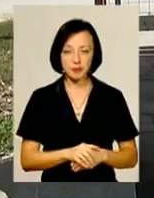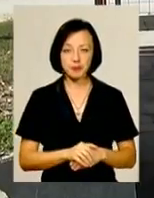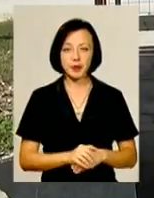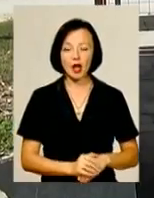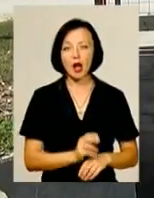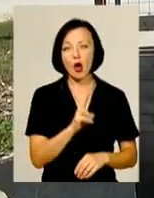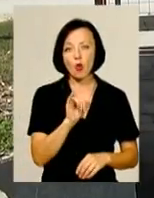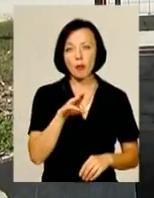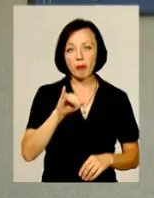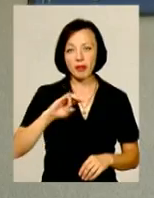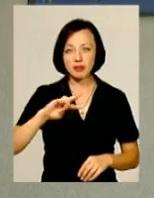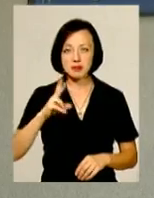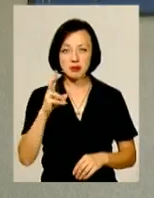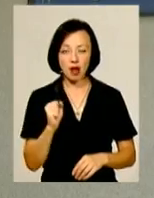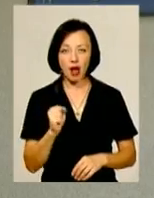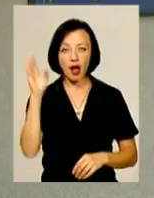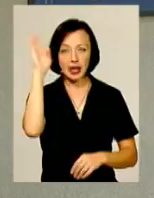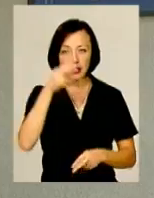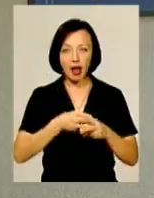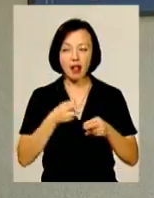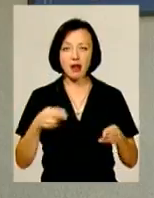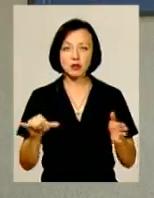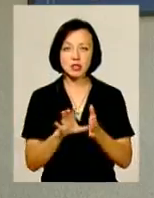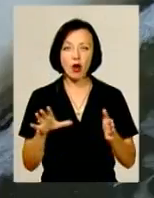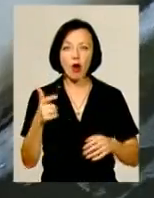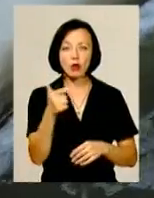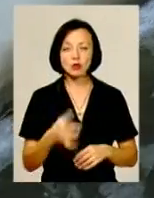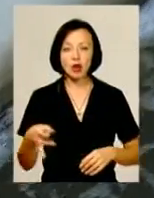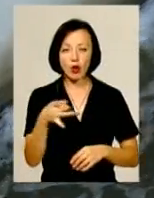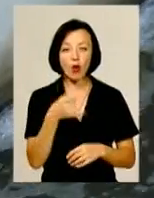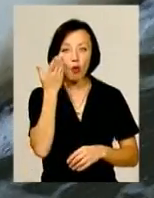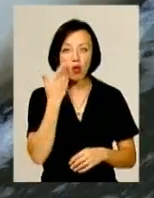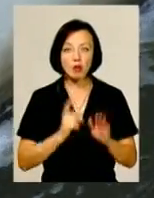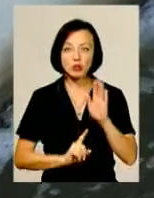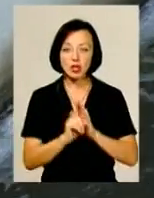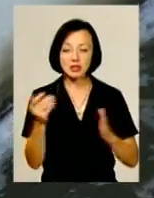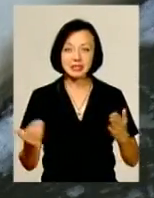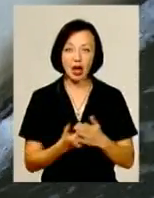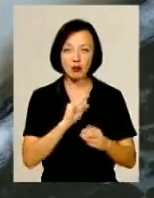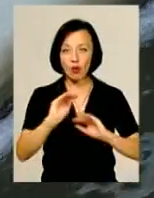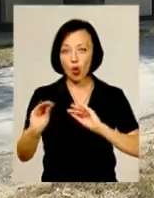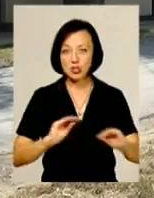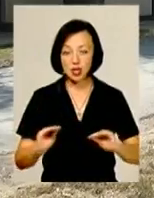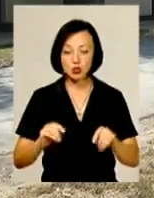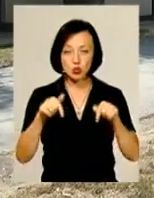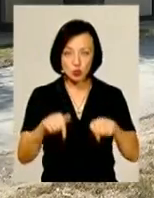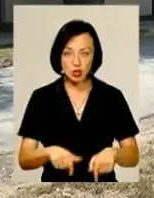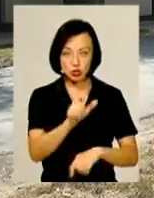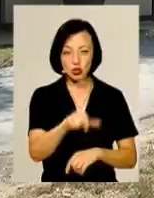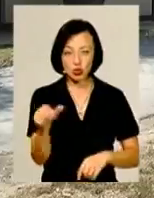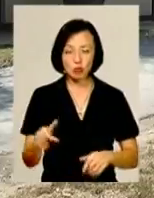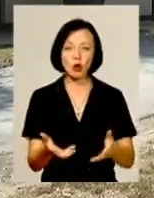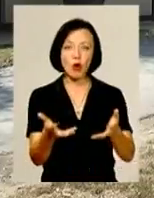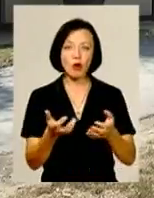Купинська гідроелектростанція в Городоцькому районі. Коли її почали впорядковувати, а точніше заново оснащувати, тотешня громада наче